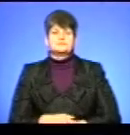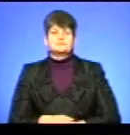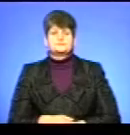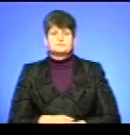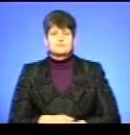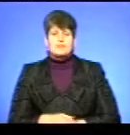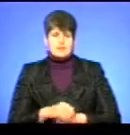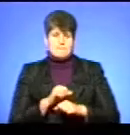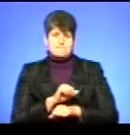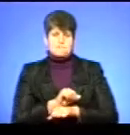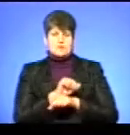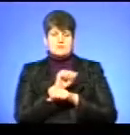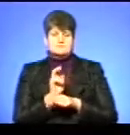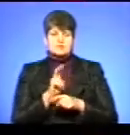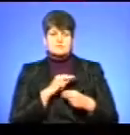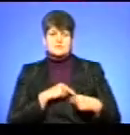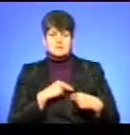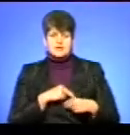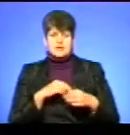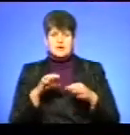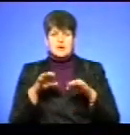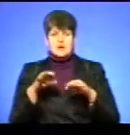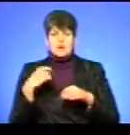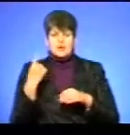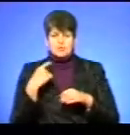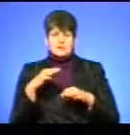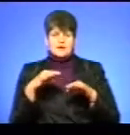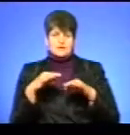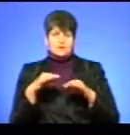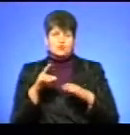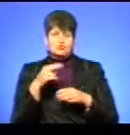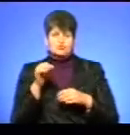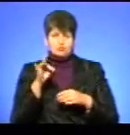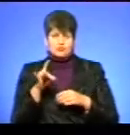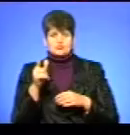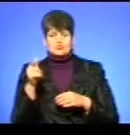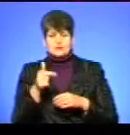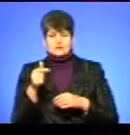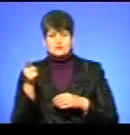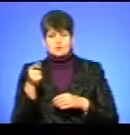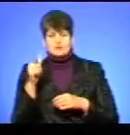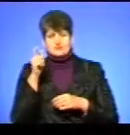На протест вийшли працівники облавтодору з Тернопільського, Гусятинського та Чортківського районів.